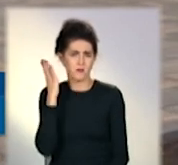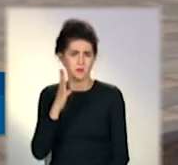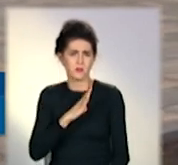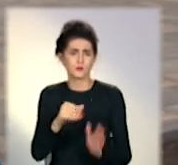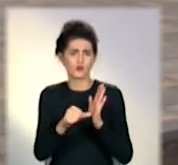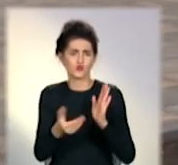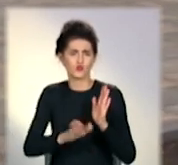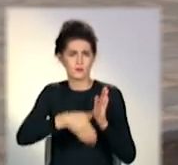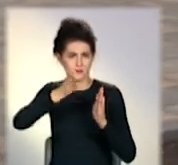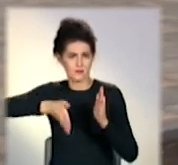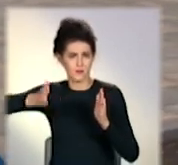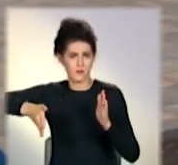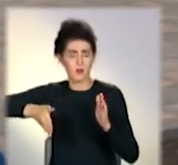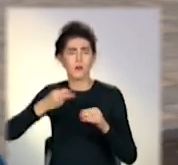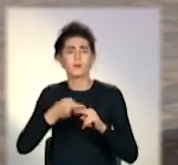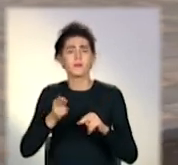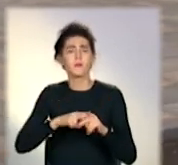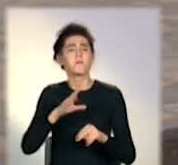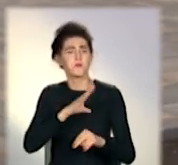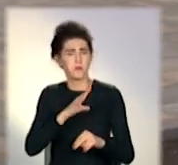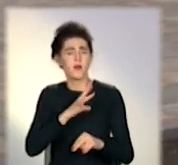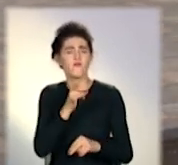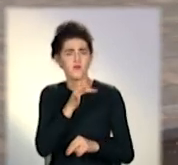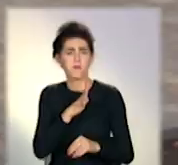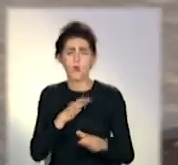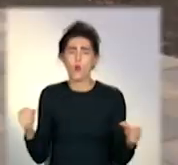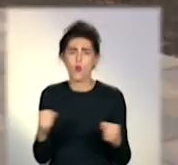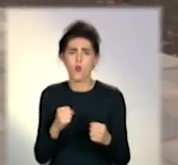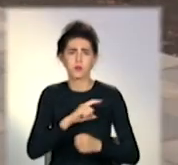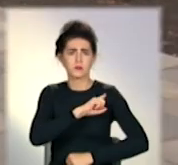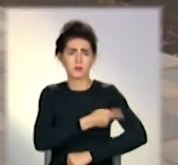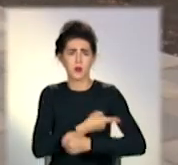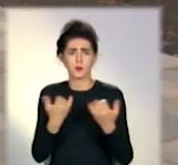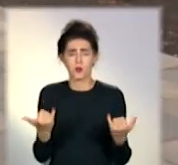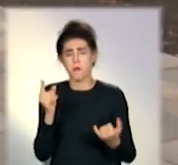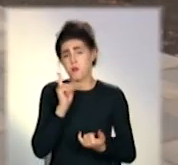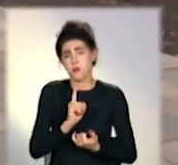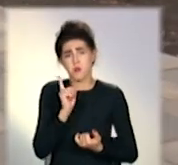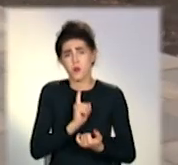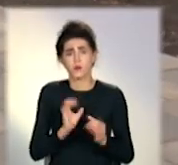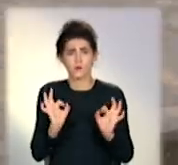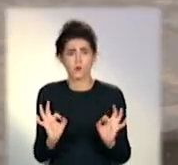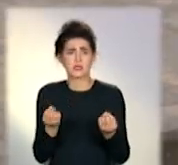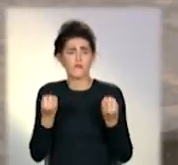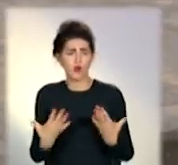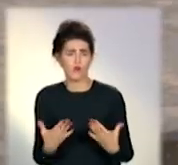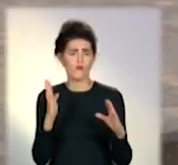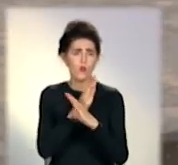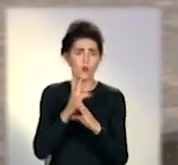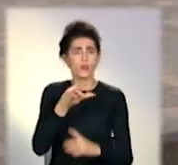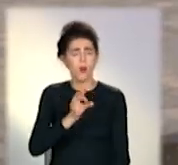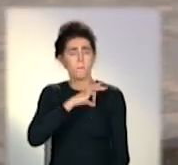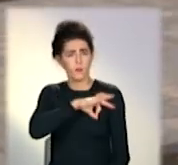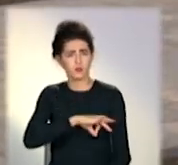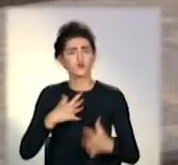секцій. Ну, тому що було час, коли було дуже холодно. Зараз так свіжо, але це навіть полезно для